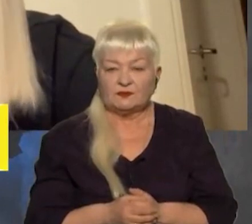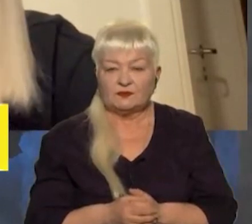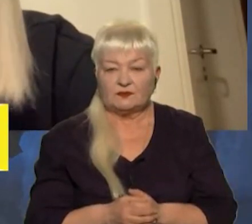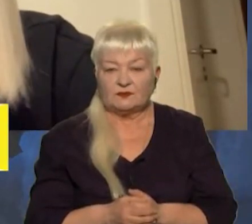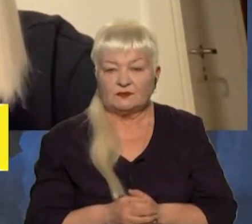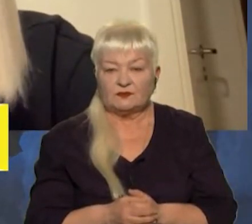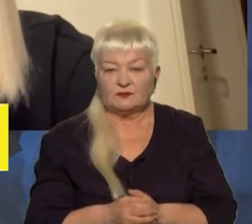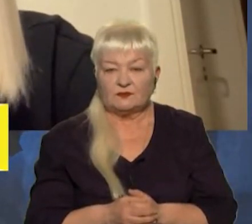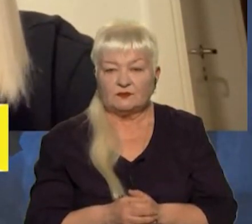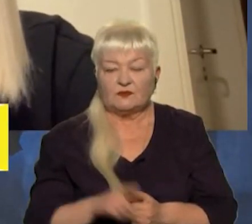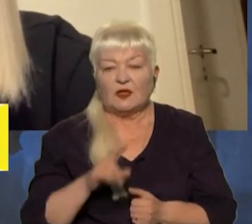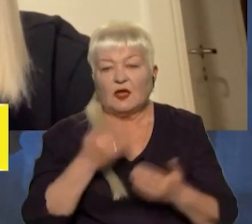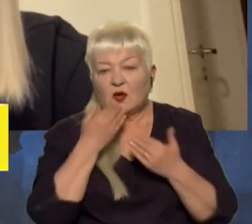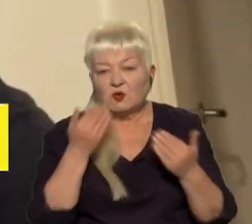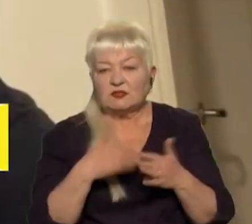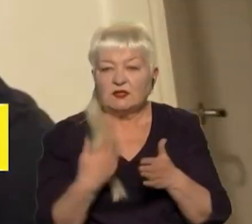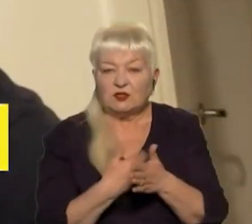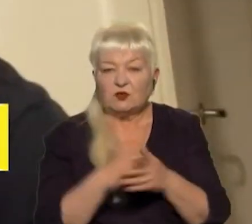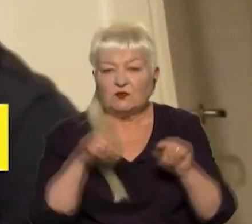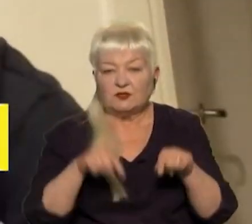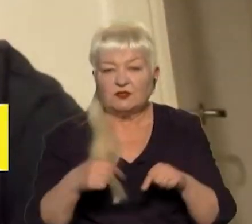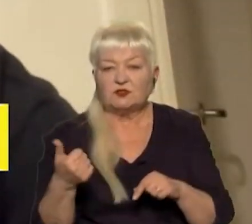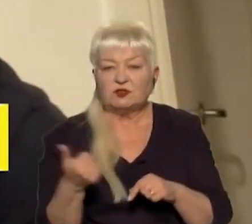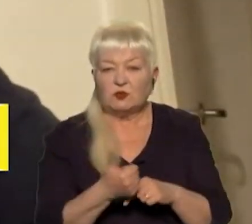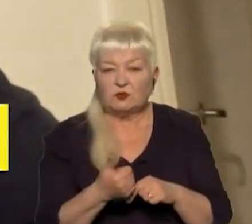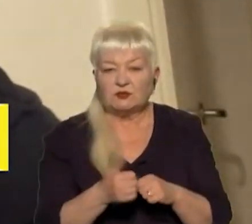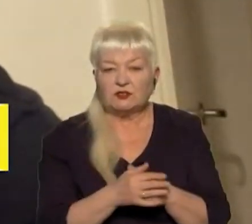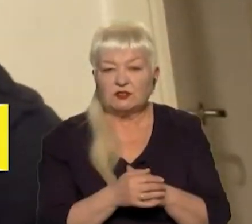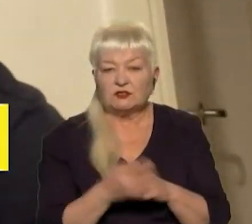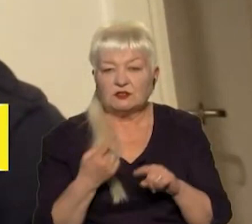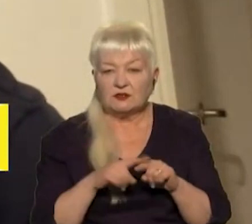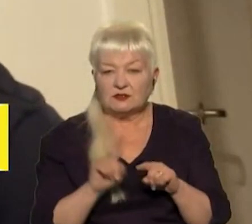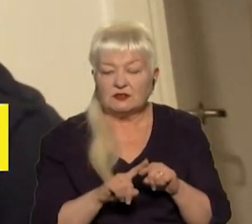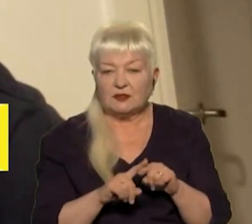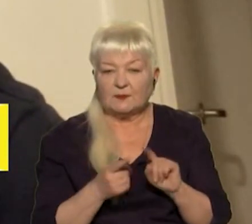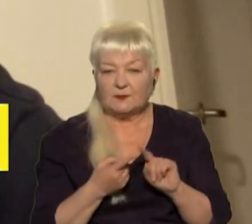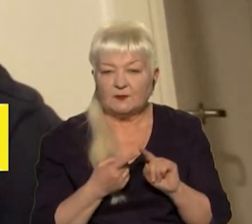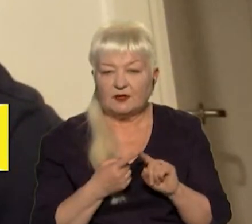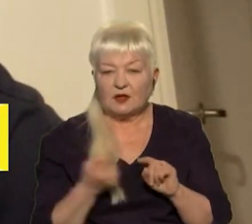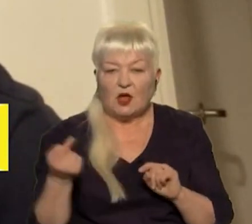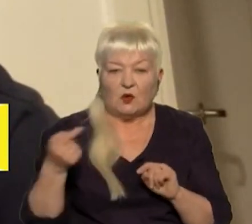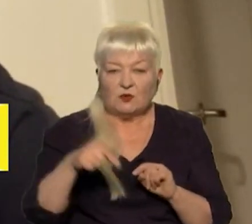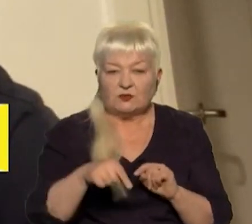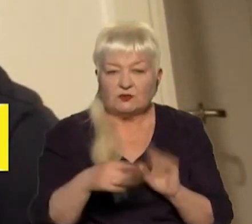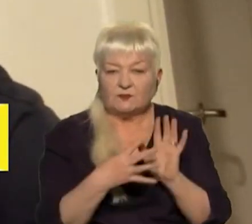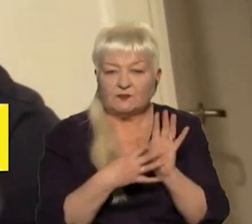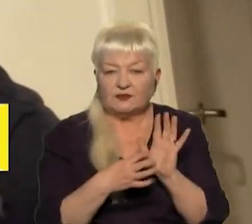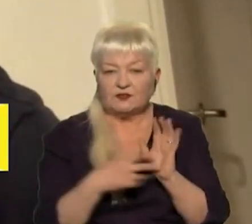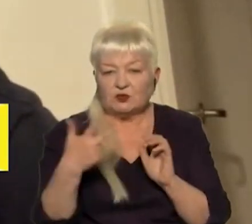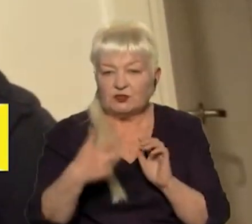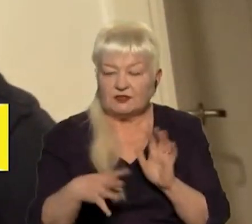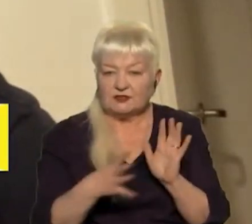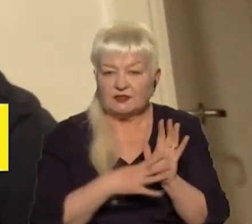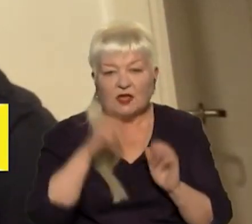З приводу останніх новин цього тижня з окупованого Криму, це перше. 1 939